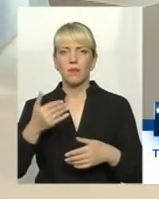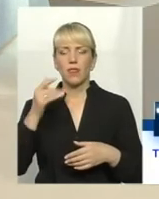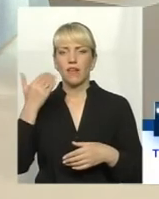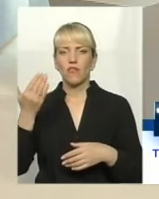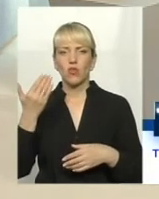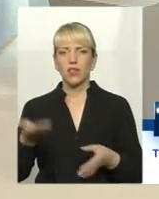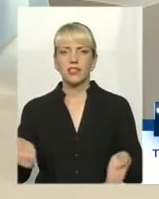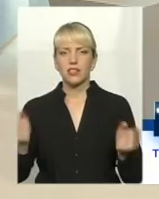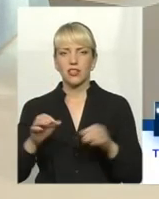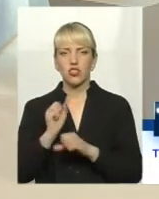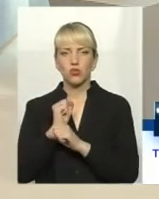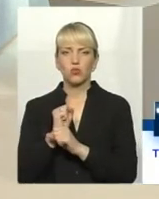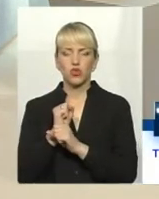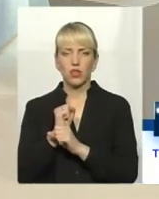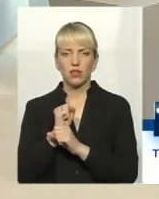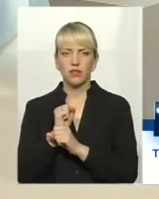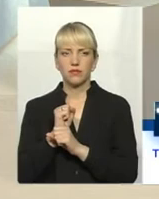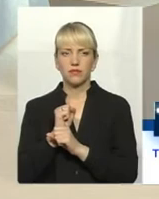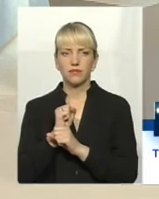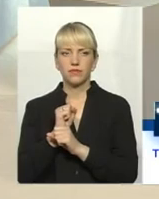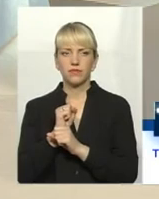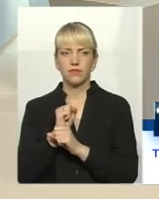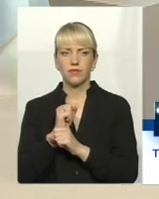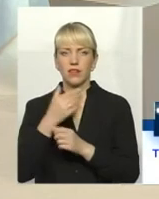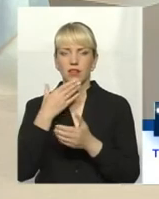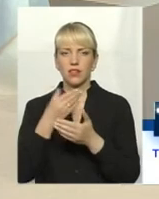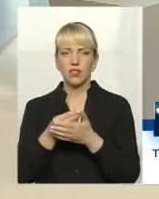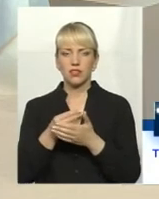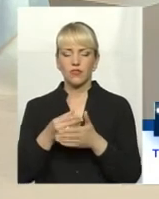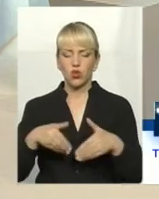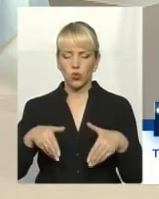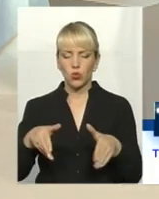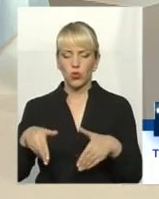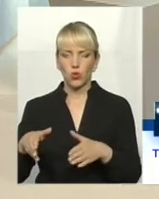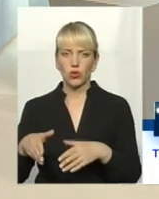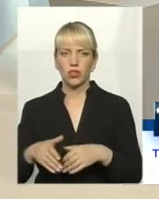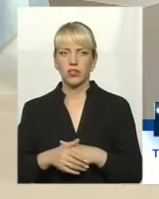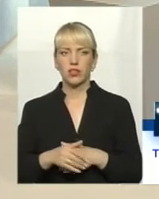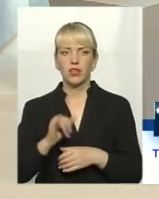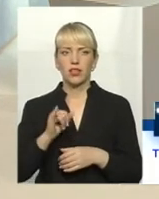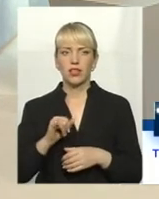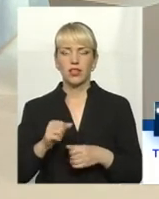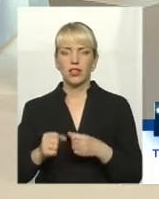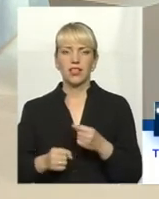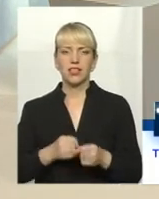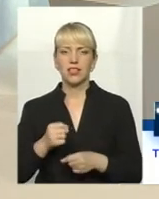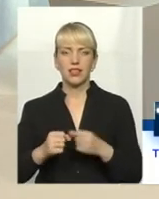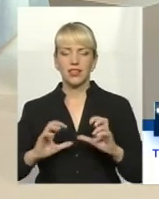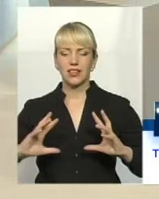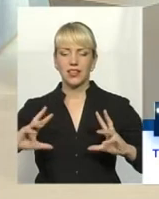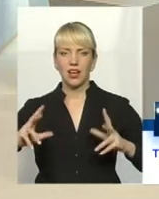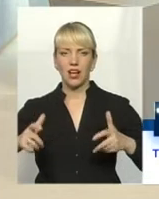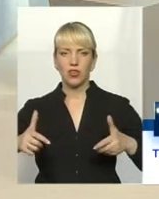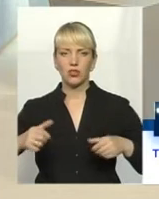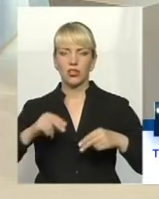в мішках і коло своїх садиб і коло господарства вони ставлять, їде трактор з